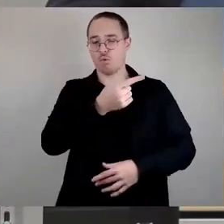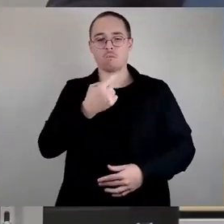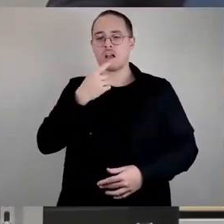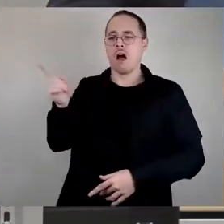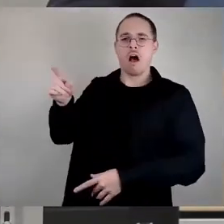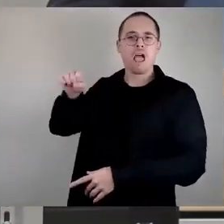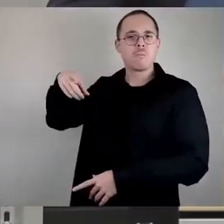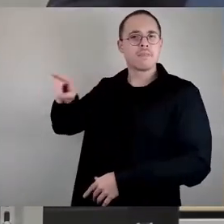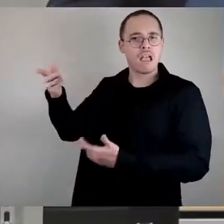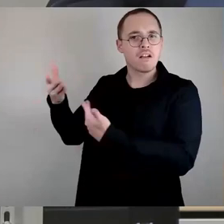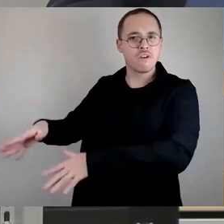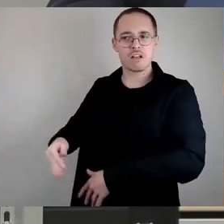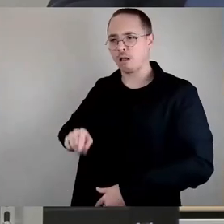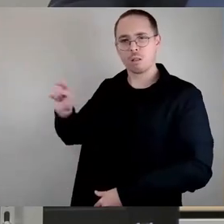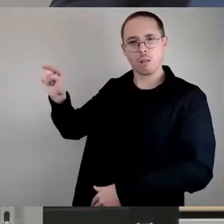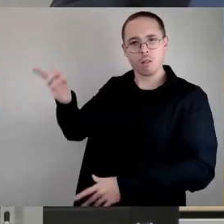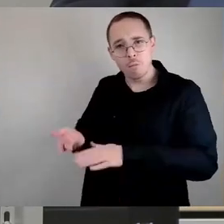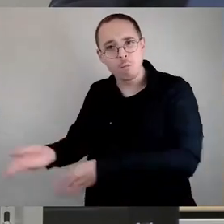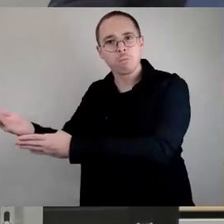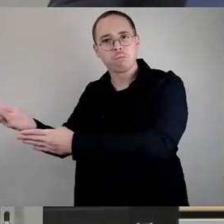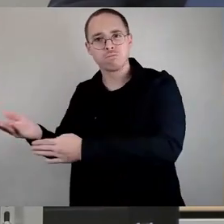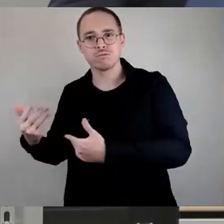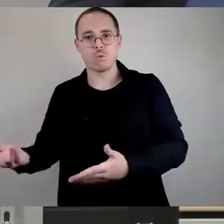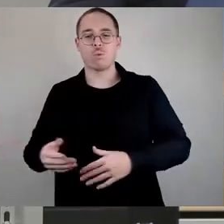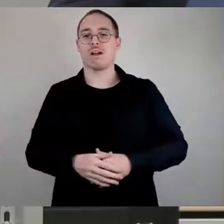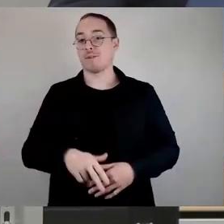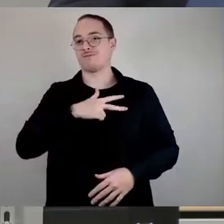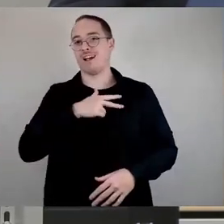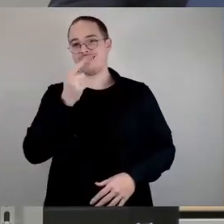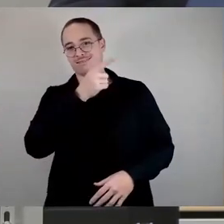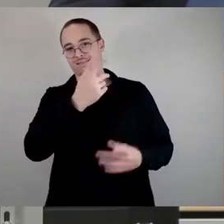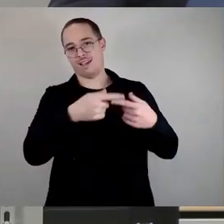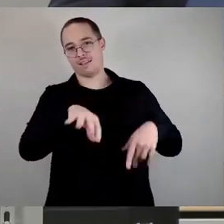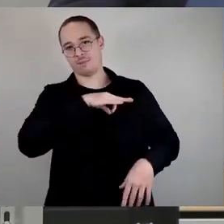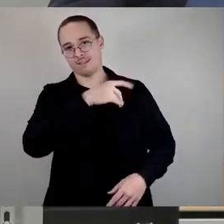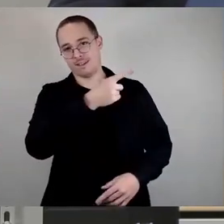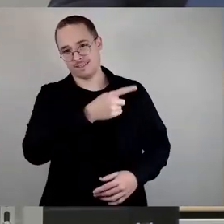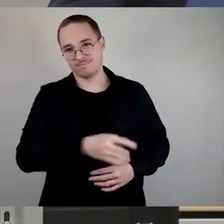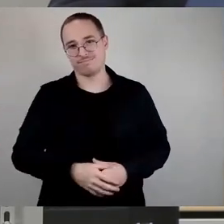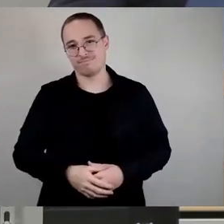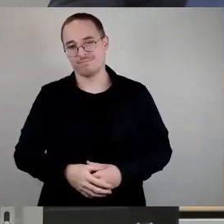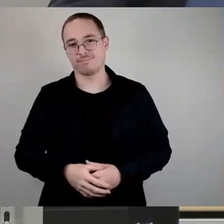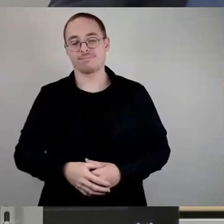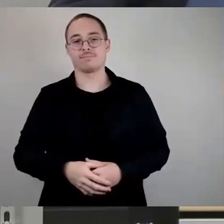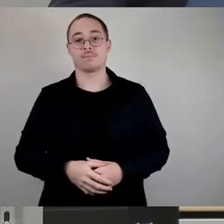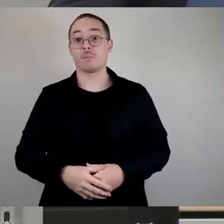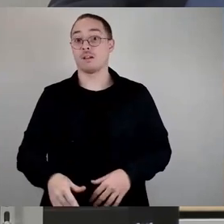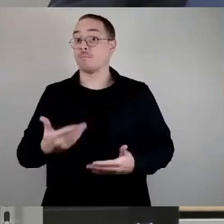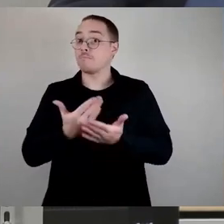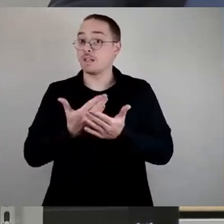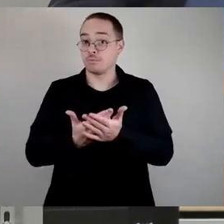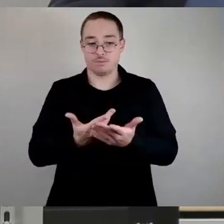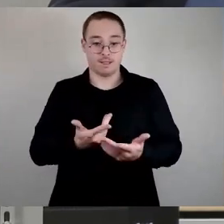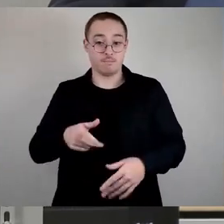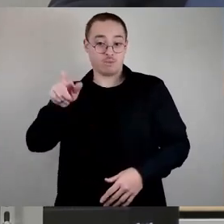erträglich? Das ist die Frage. Wer wirklich arm ist, bekommt den Kita-Platz umsonst. Und wer wirklich reich ist, der